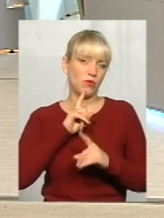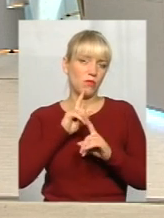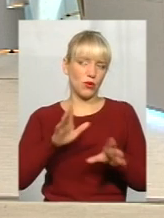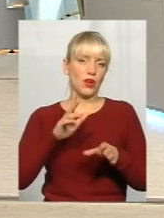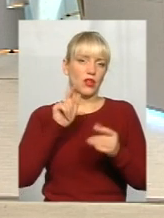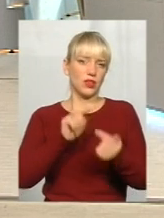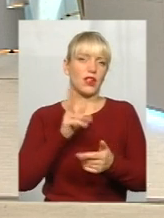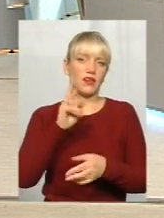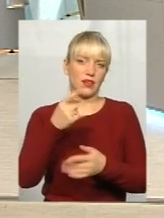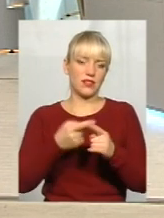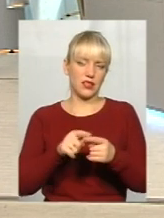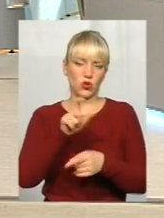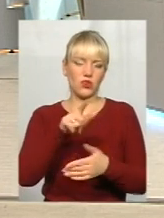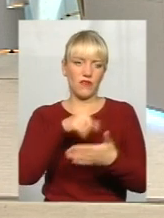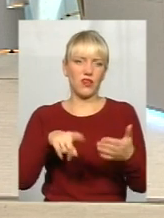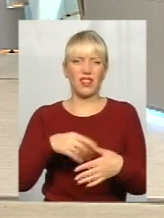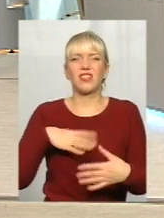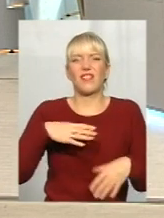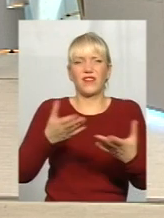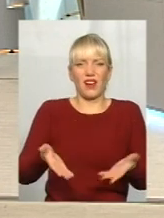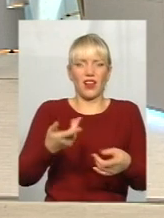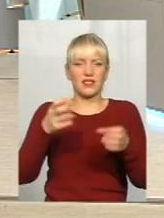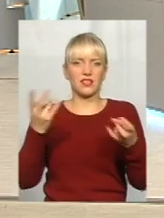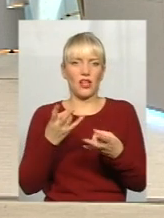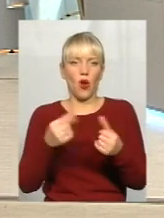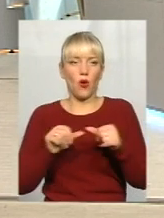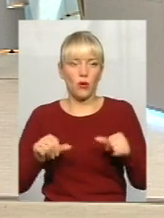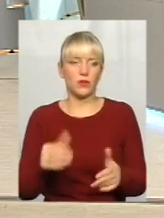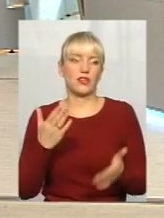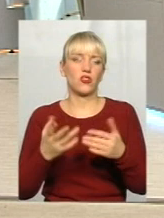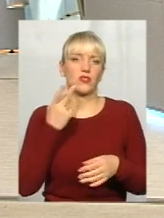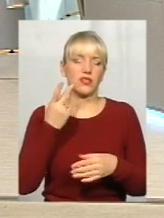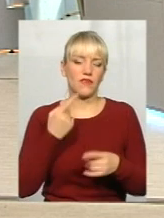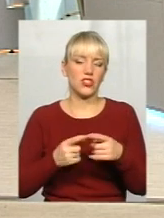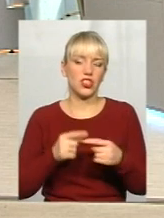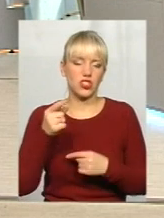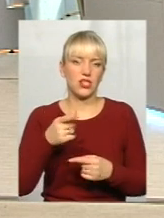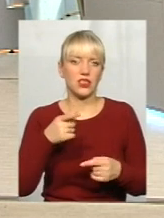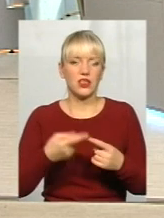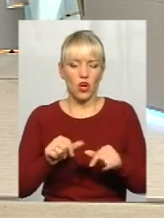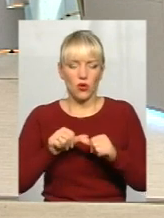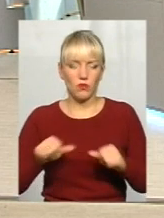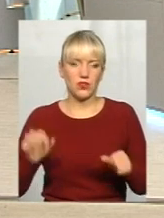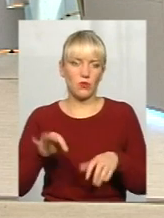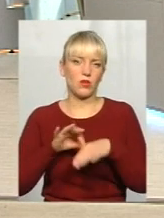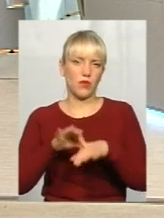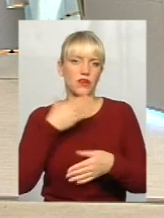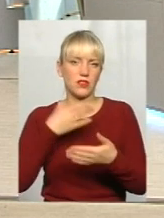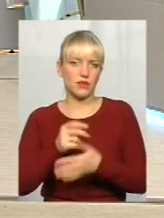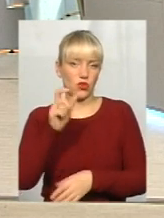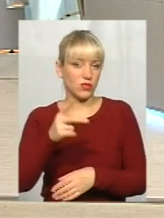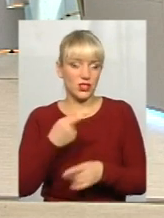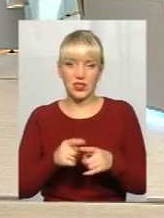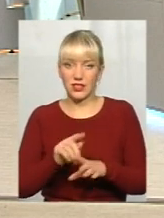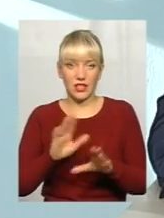І я дійсно сьогодні кажу, нафіга здалися ті комісії, якщо завжди через них можна провести свою людину. І це не тільки там. А ви